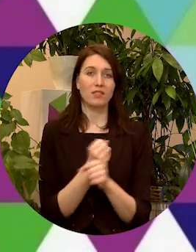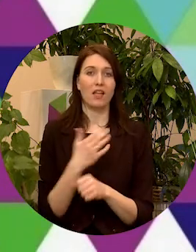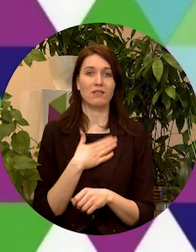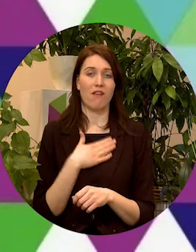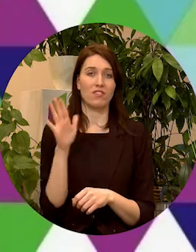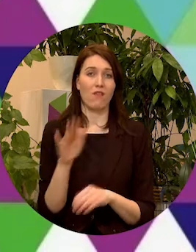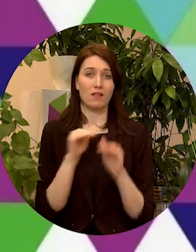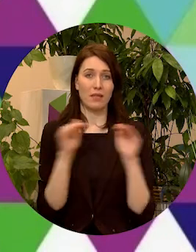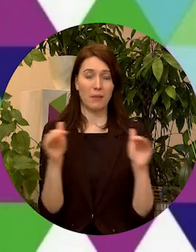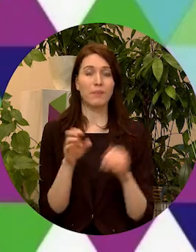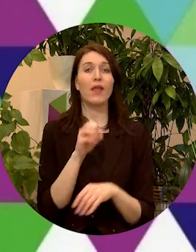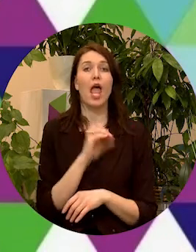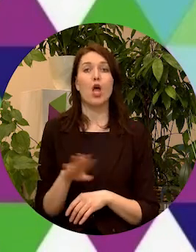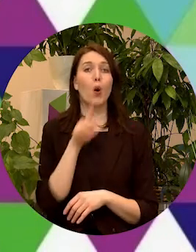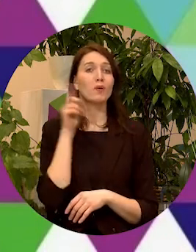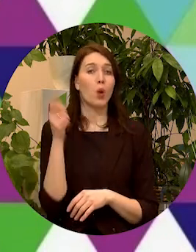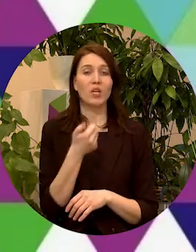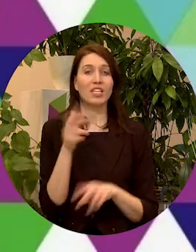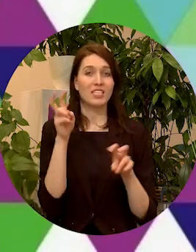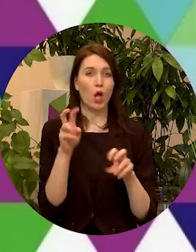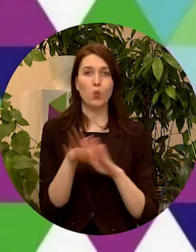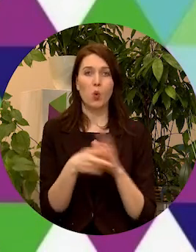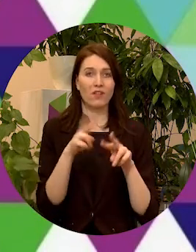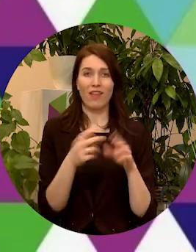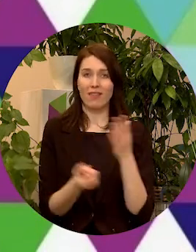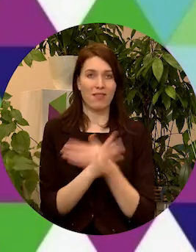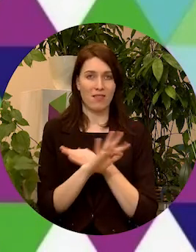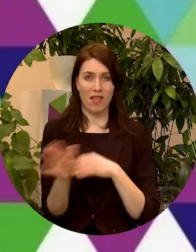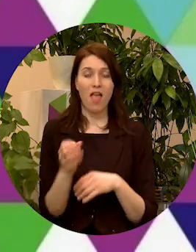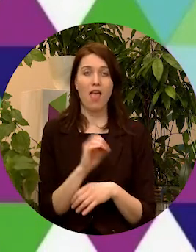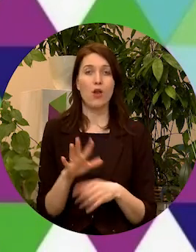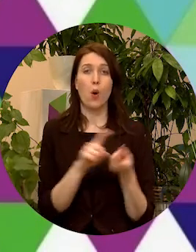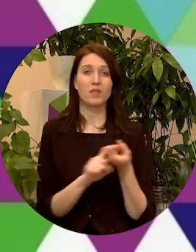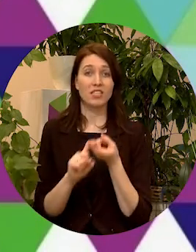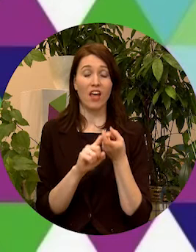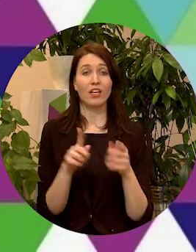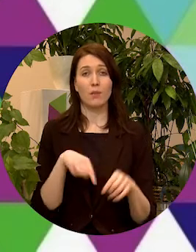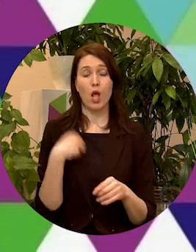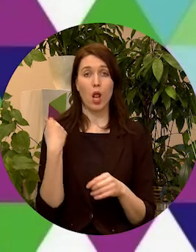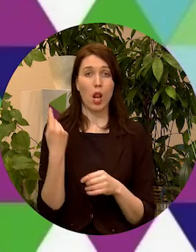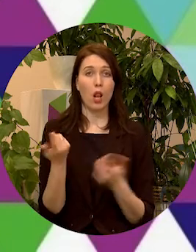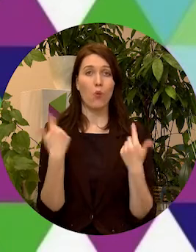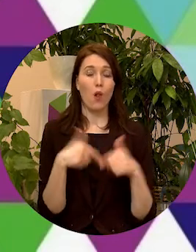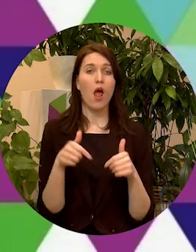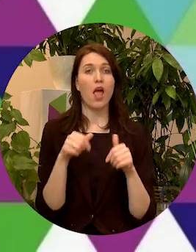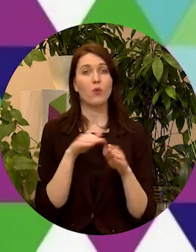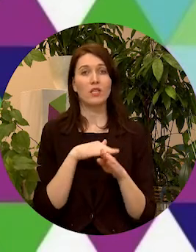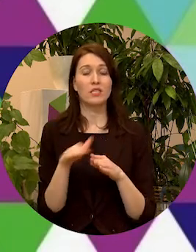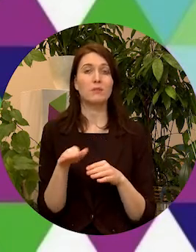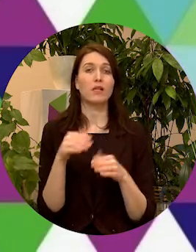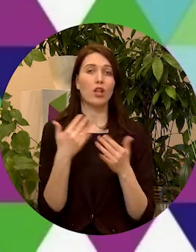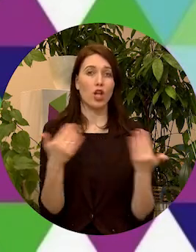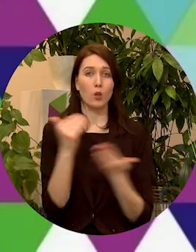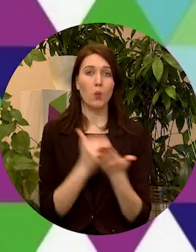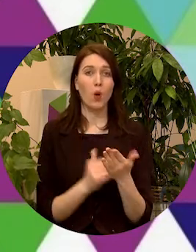Eiropas jauniešu gads neveidojas tukšā vietā. Eiropas Savienība jau ilgstoši īstenot dažādas programmas, kas risin jauniešu vaidzības,